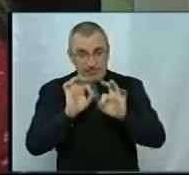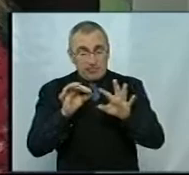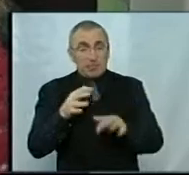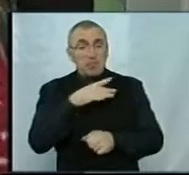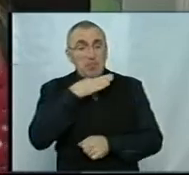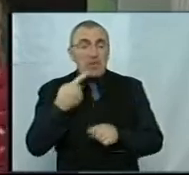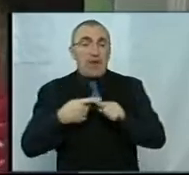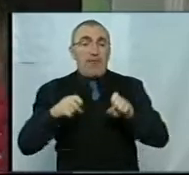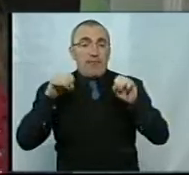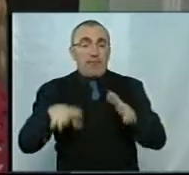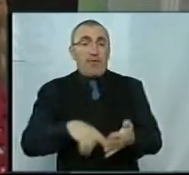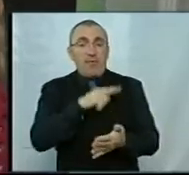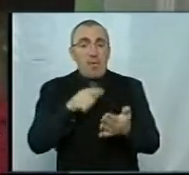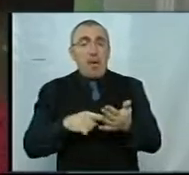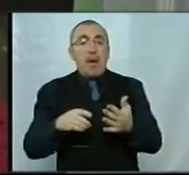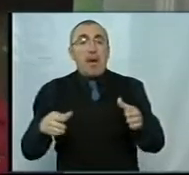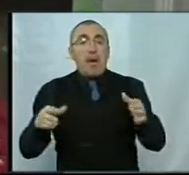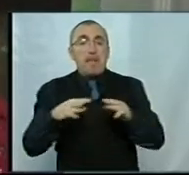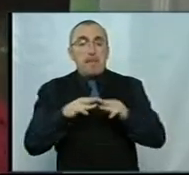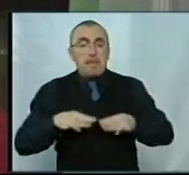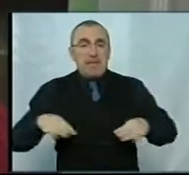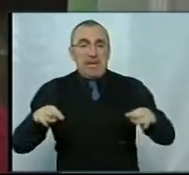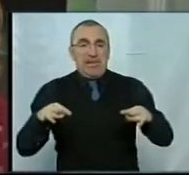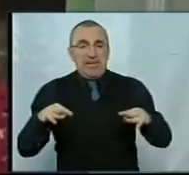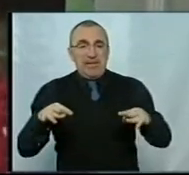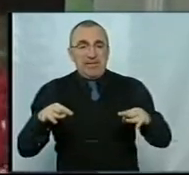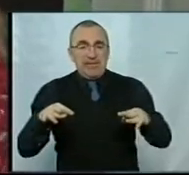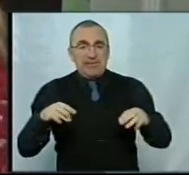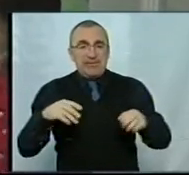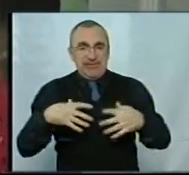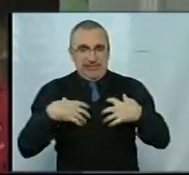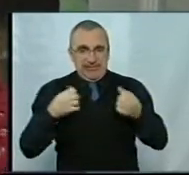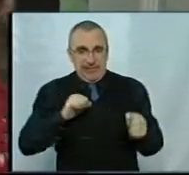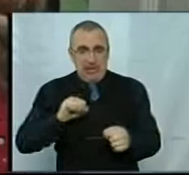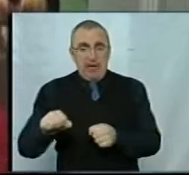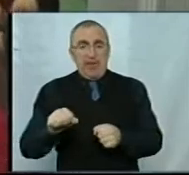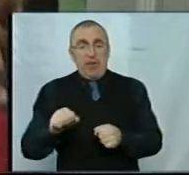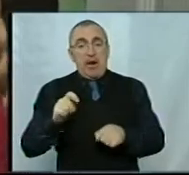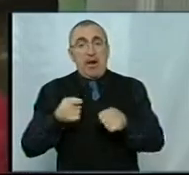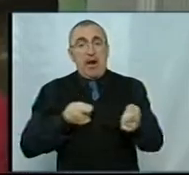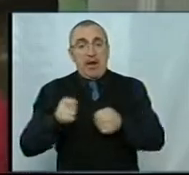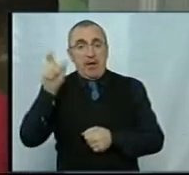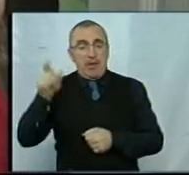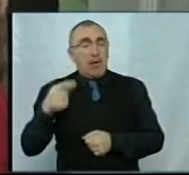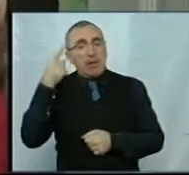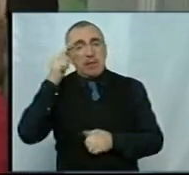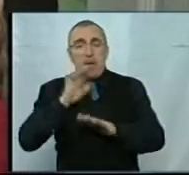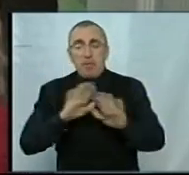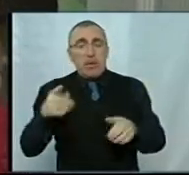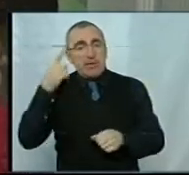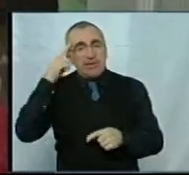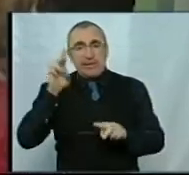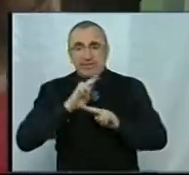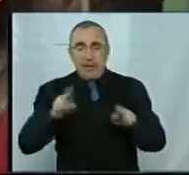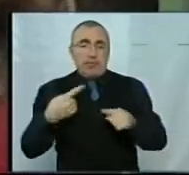зараз вирішується питання Мінздраві, щоб вони не приходили до нас в такій кількісті. Їм керівництво просто не подумавши, не знавши